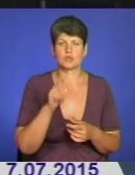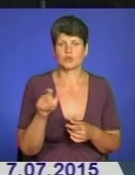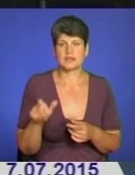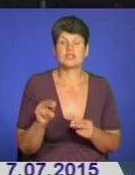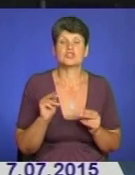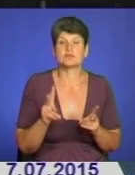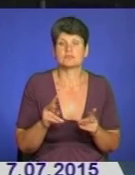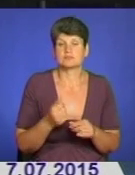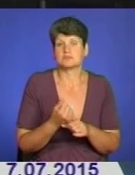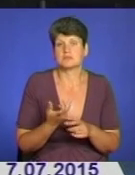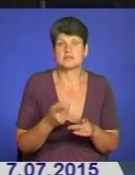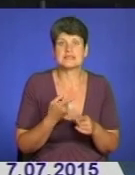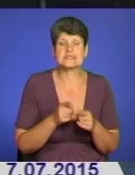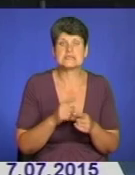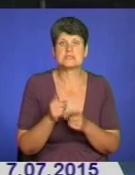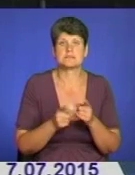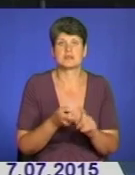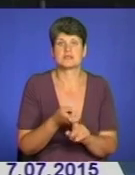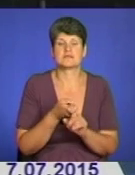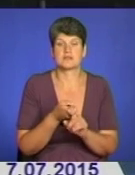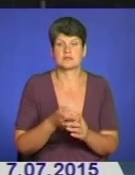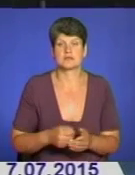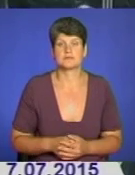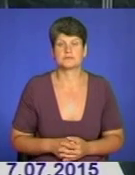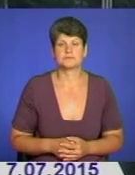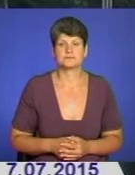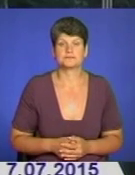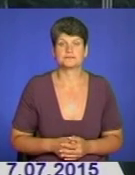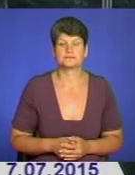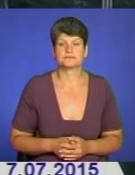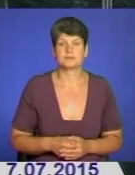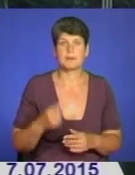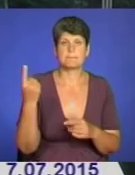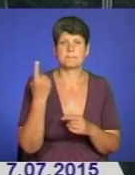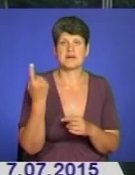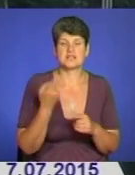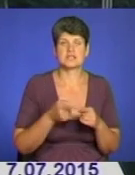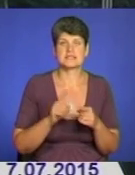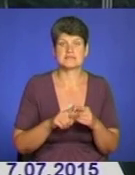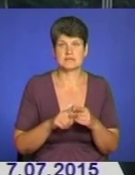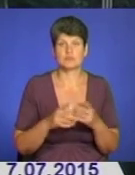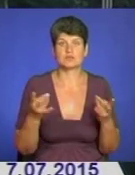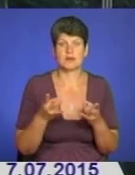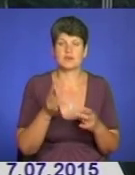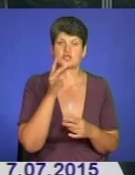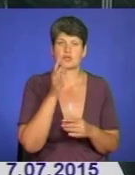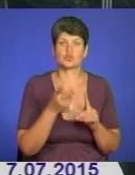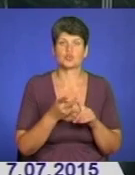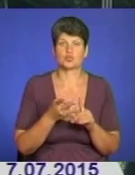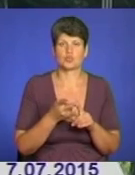зумовлені такі зміни, запитали в очільника області Степана Барни. Перше, це виклик часу. Друге,